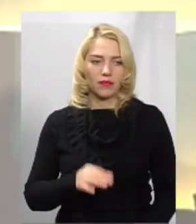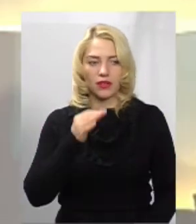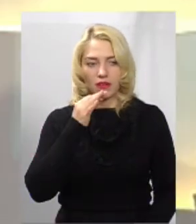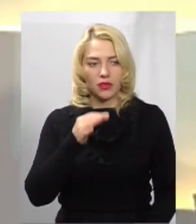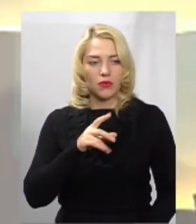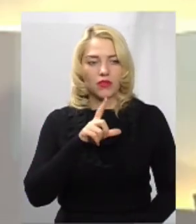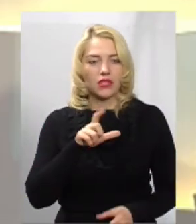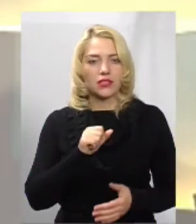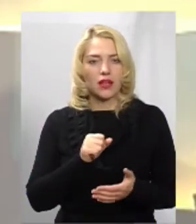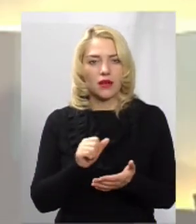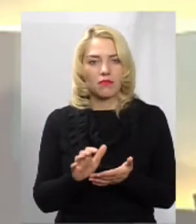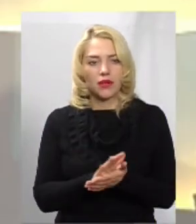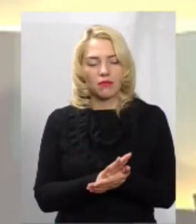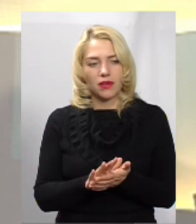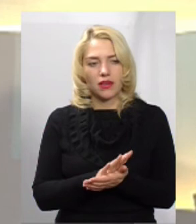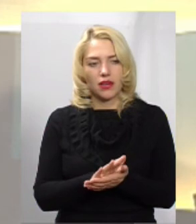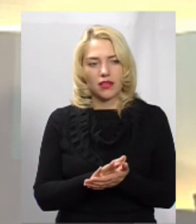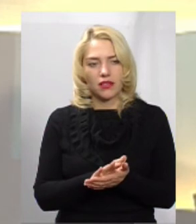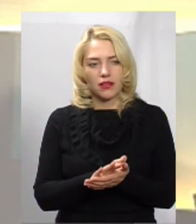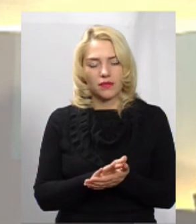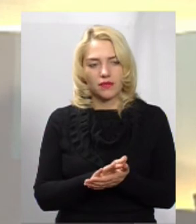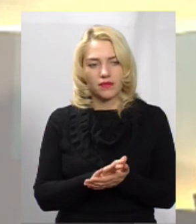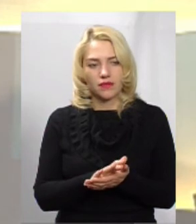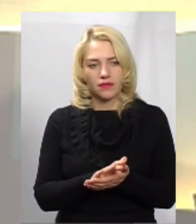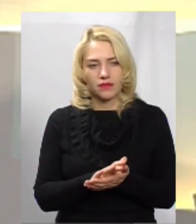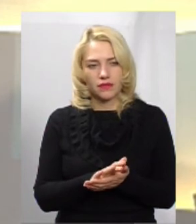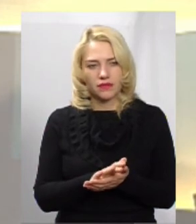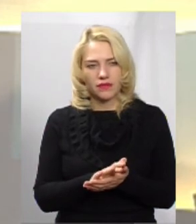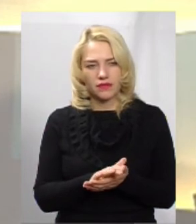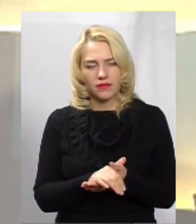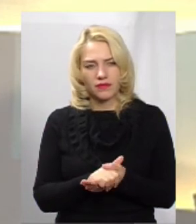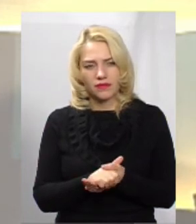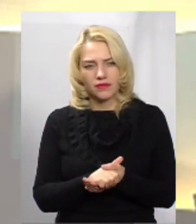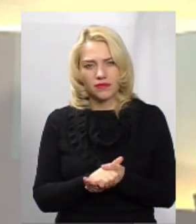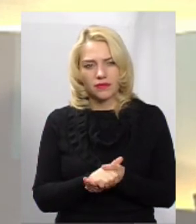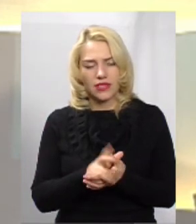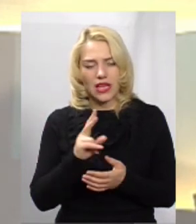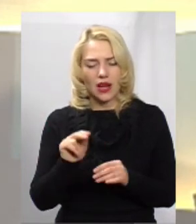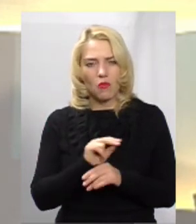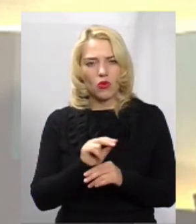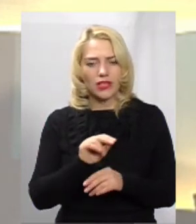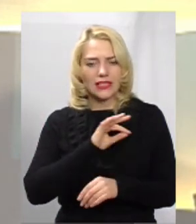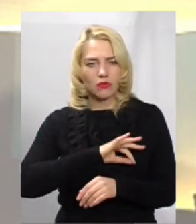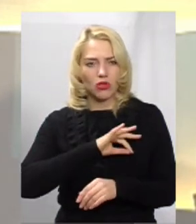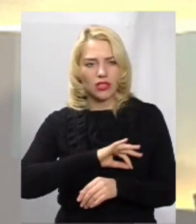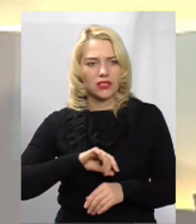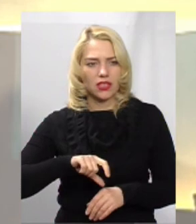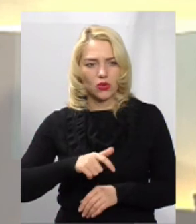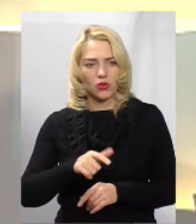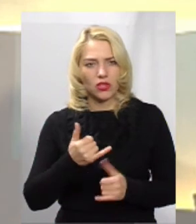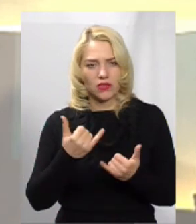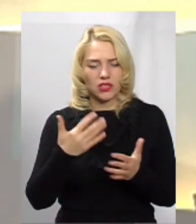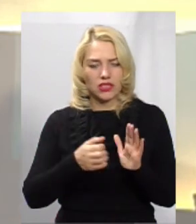за прибирання до тротуару комунальних підприємств, ремонту та експлуатацію доріг. Вже зараз